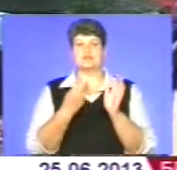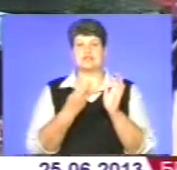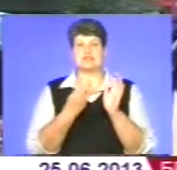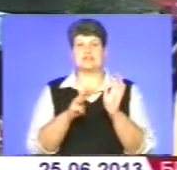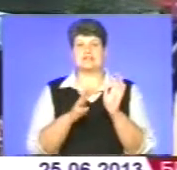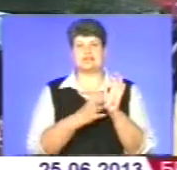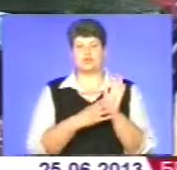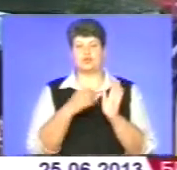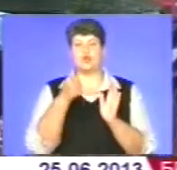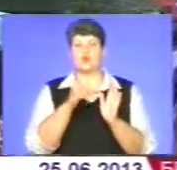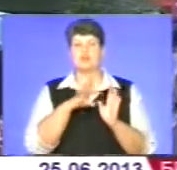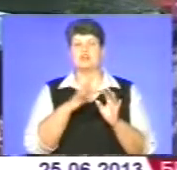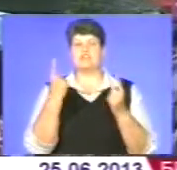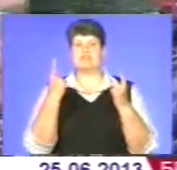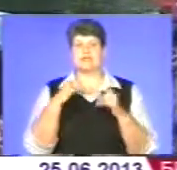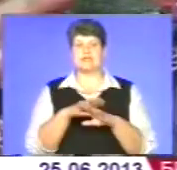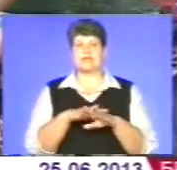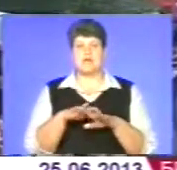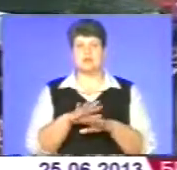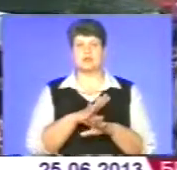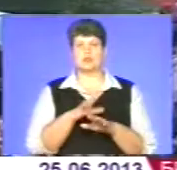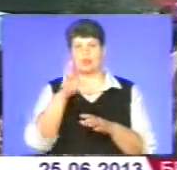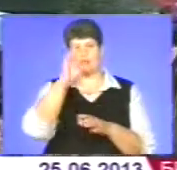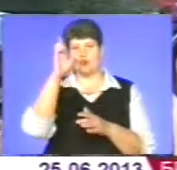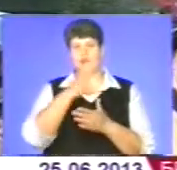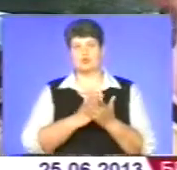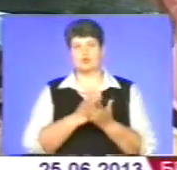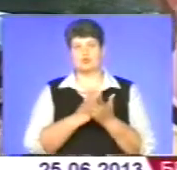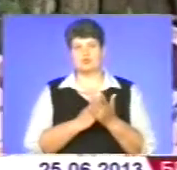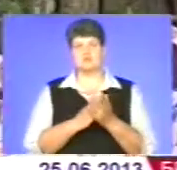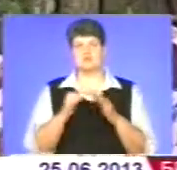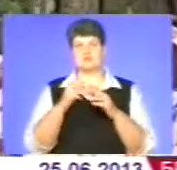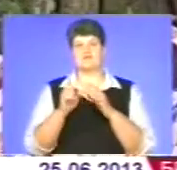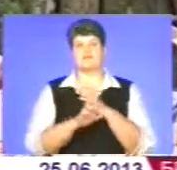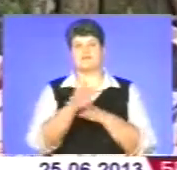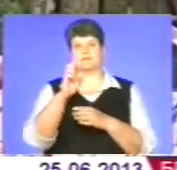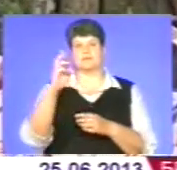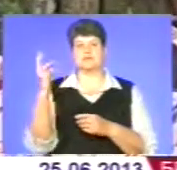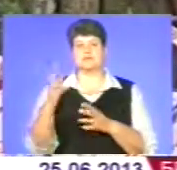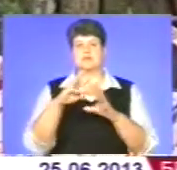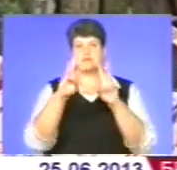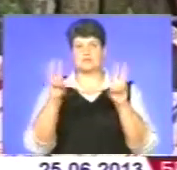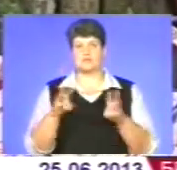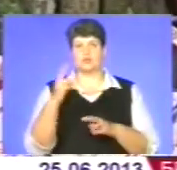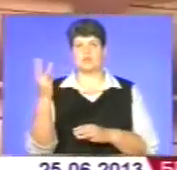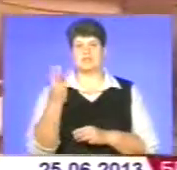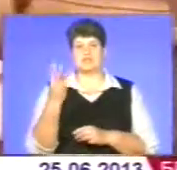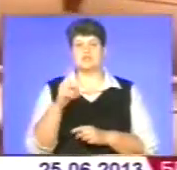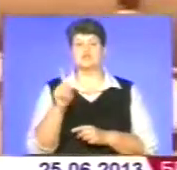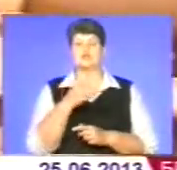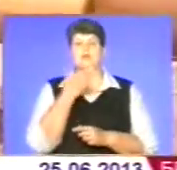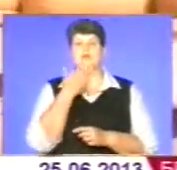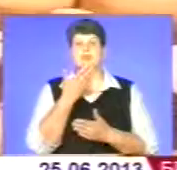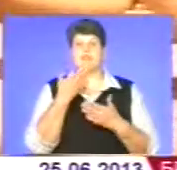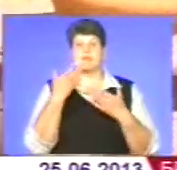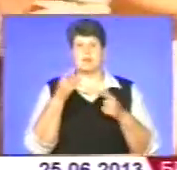відбувалися великі ярмарки і відбувалося богослужіння в храмі Святої Трійці. Чого тільки немає у неметовому містечку народних